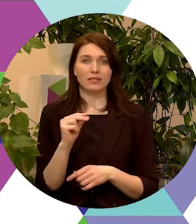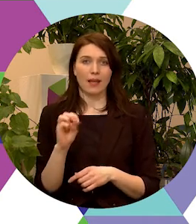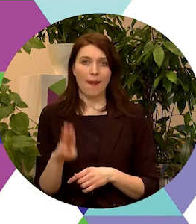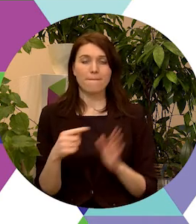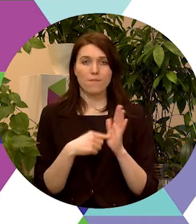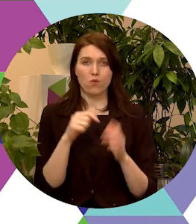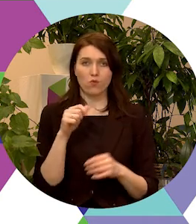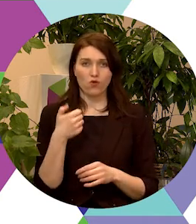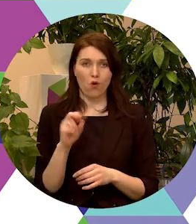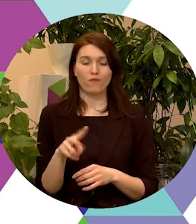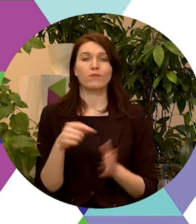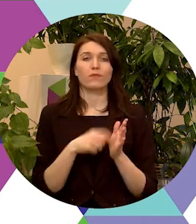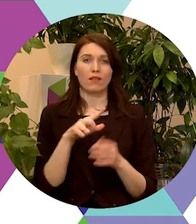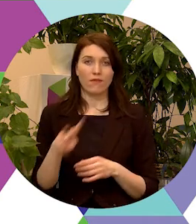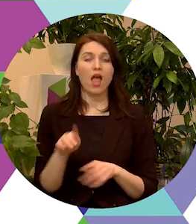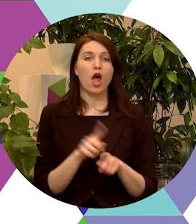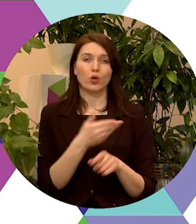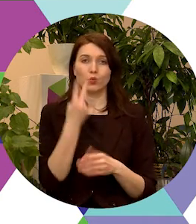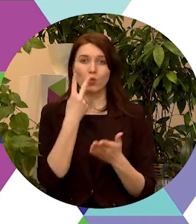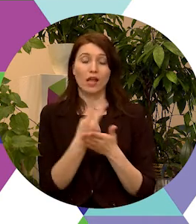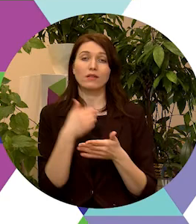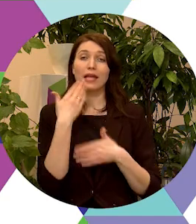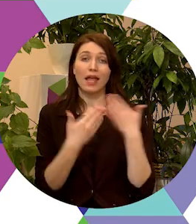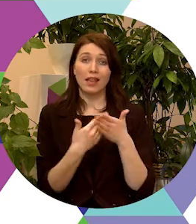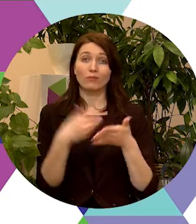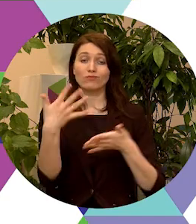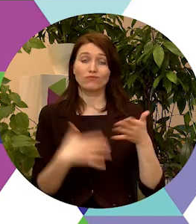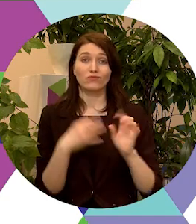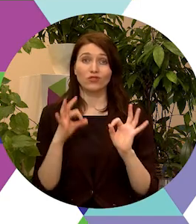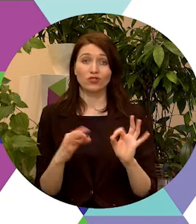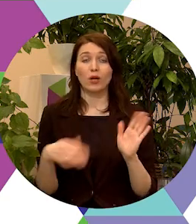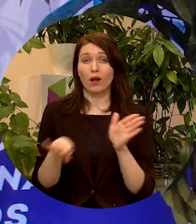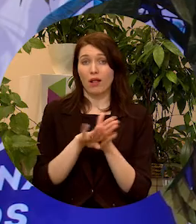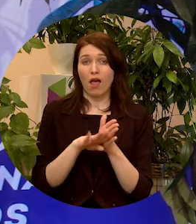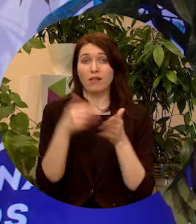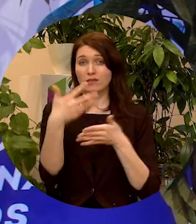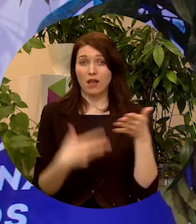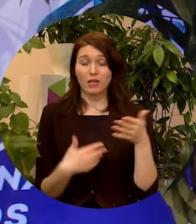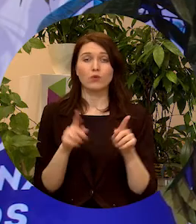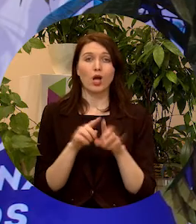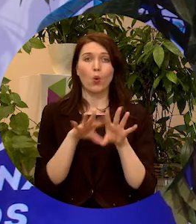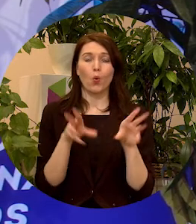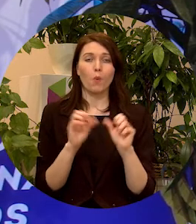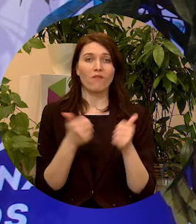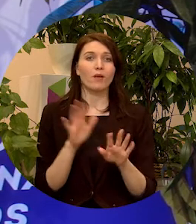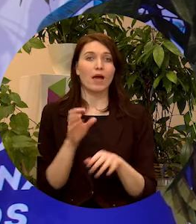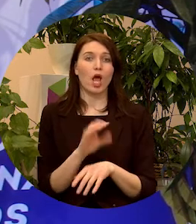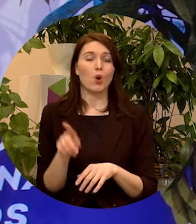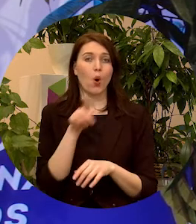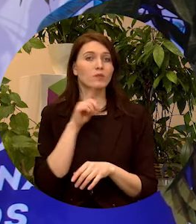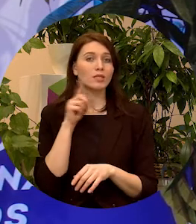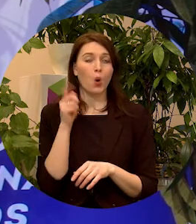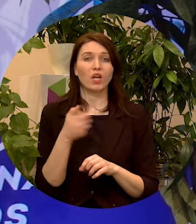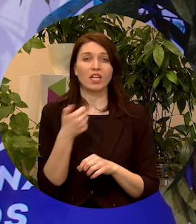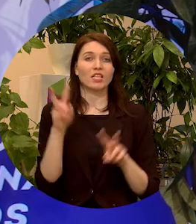mēs jūsu vīziju noteikti pievienosim kopējiem vīzijas sarakstam, veidosim vīziju kopā par Eiropas jaunatnes gadu ne tikai